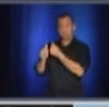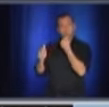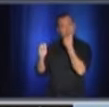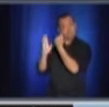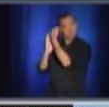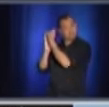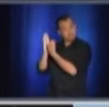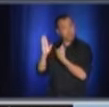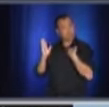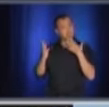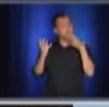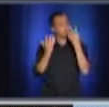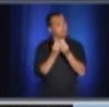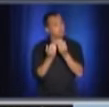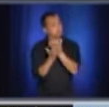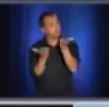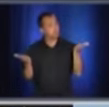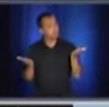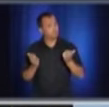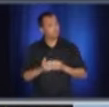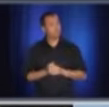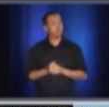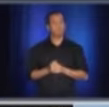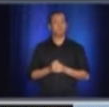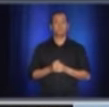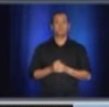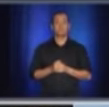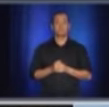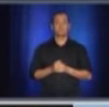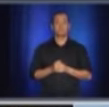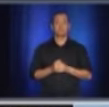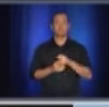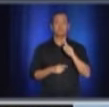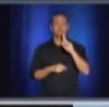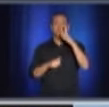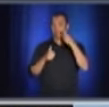tiens à le préciser. Je vais commencer par le dépistage.